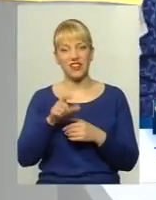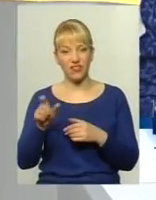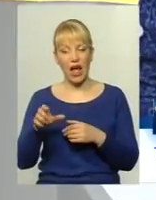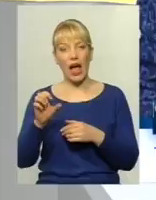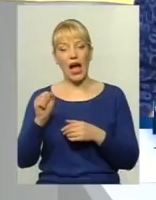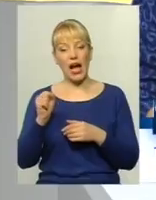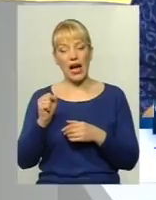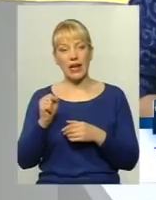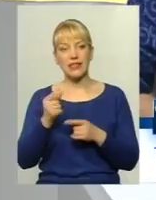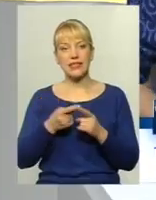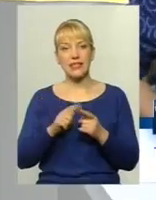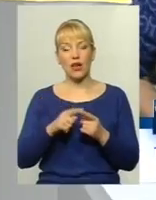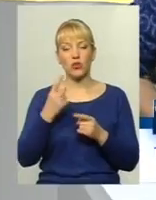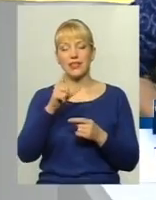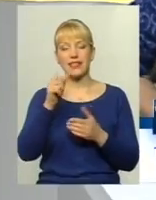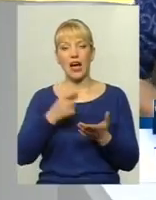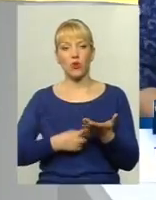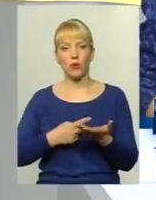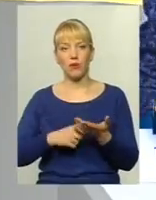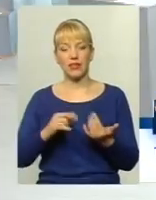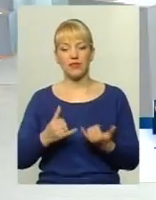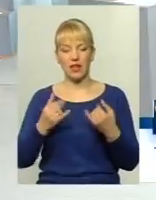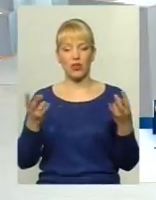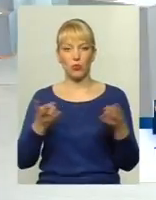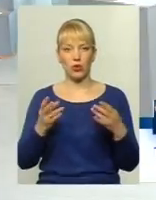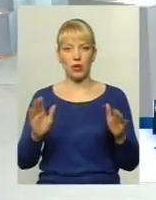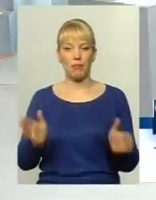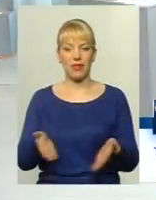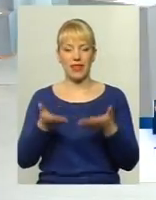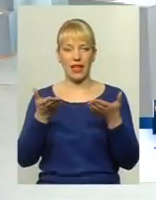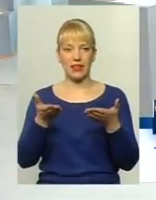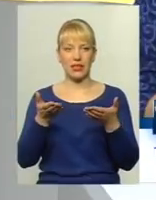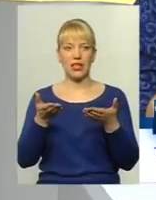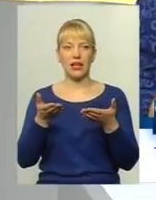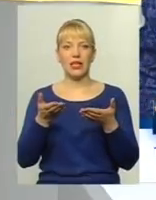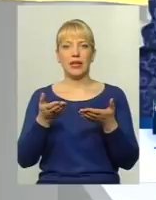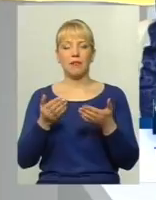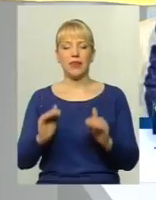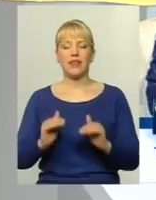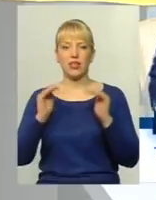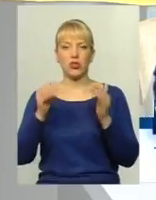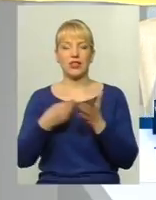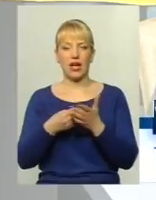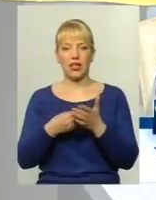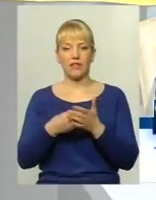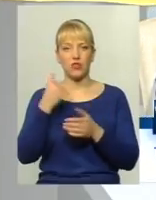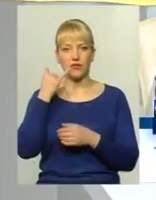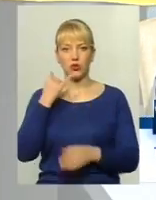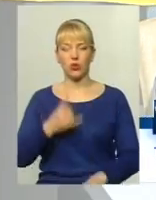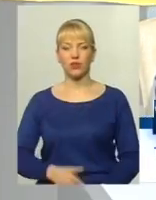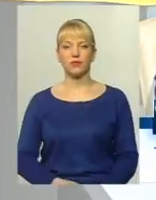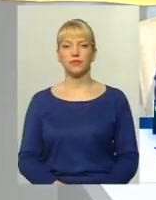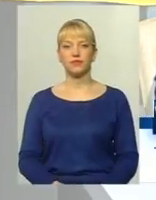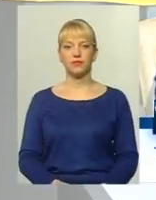це один з аргументів для необхідності підвищення тарифу Це запитання на потім, а насамперед дзвінки 61960